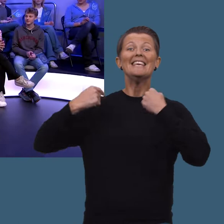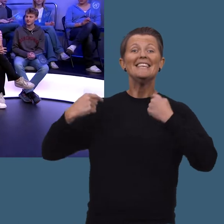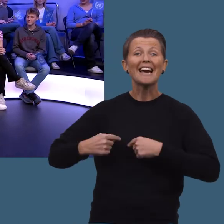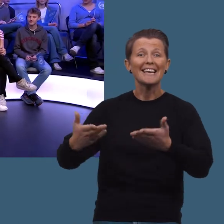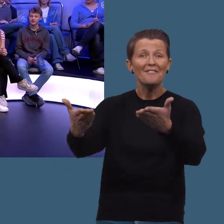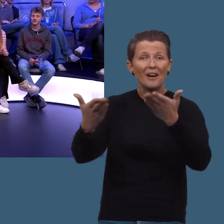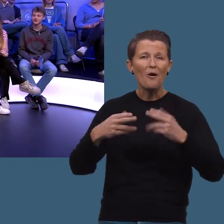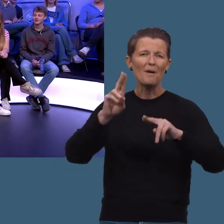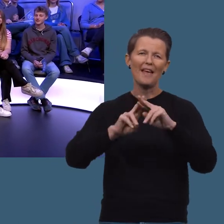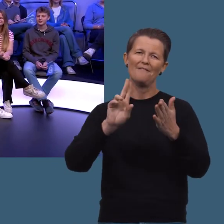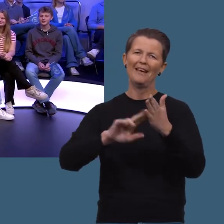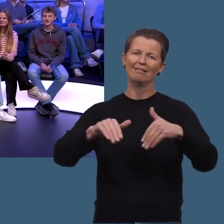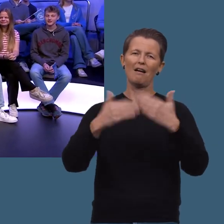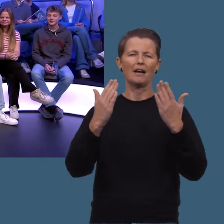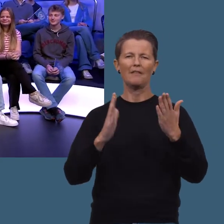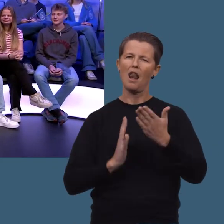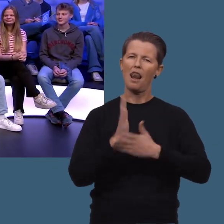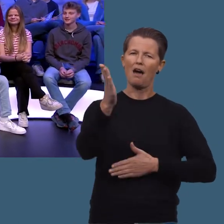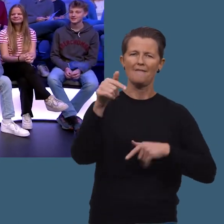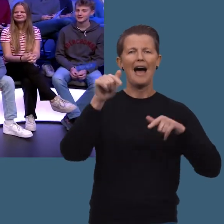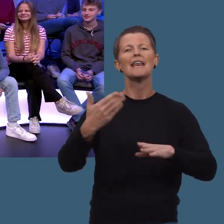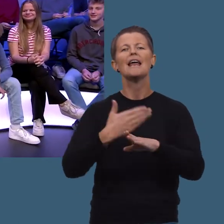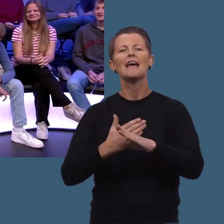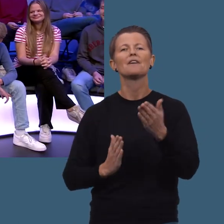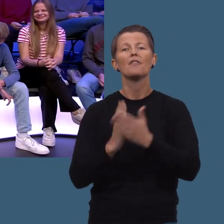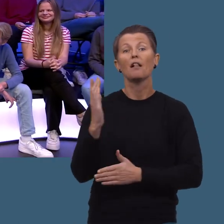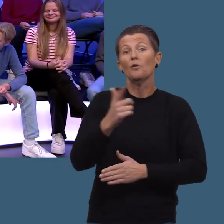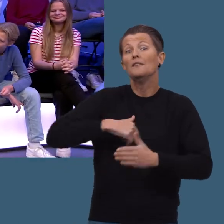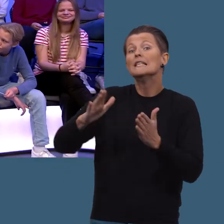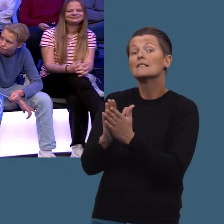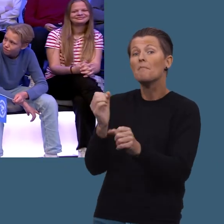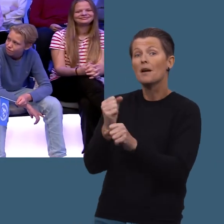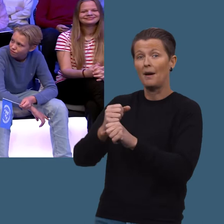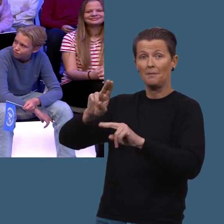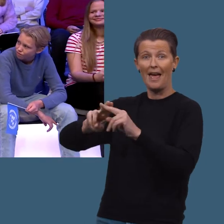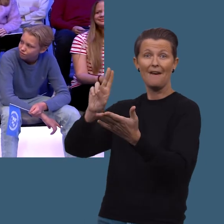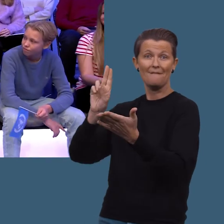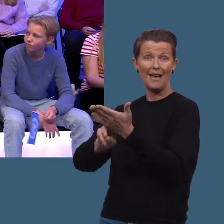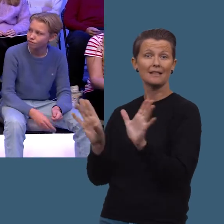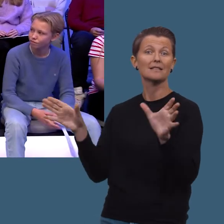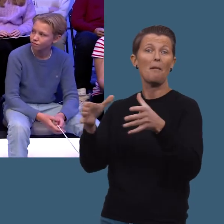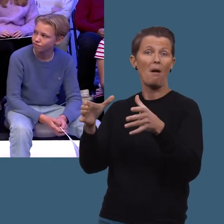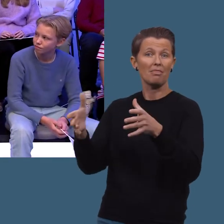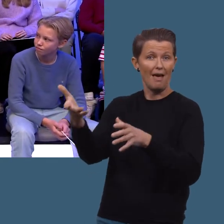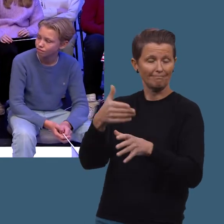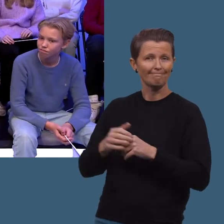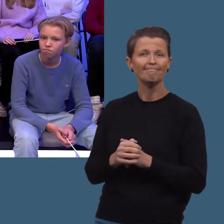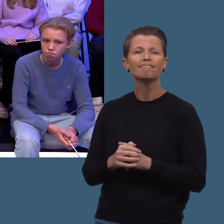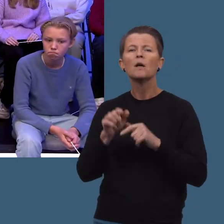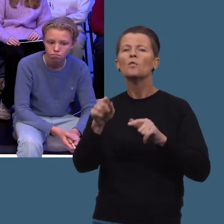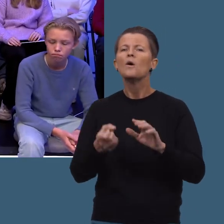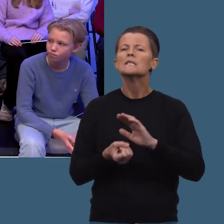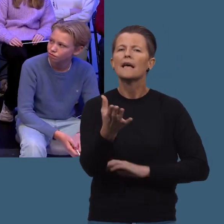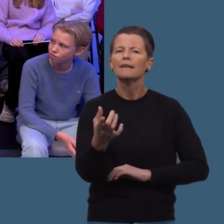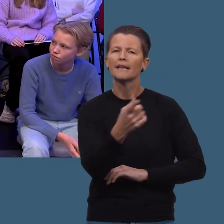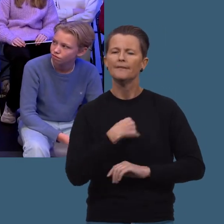Hjertelig velkommen til FN-dagen live her på elevkanalen i samarbeid med FN-sambandet.